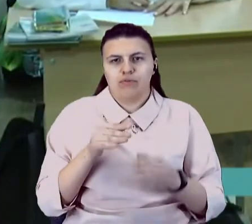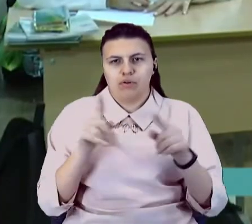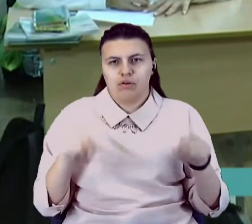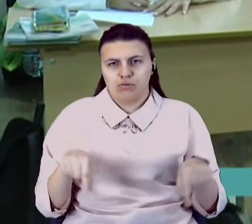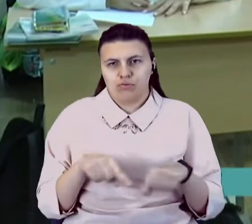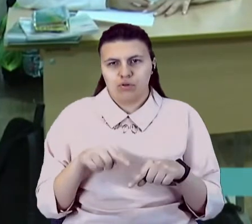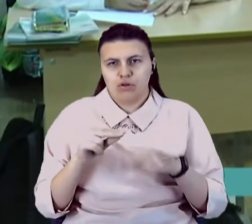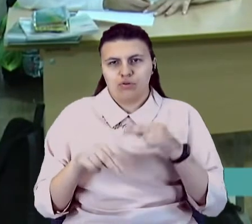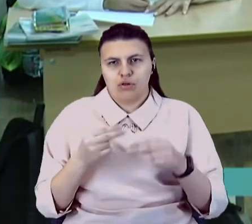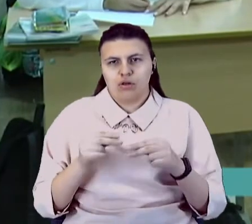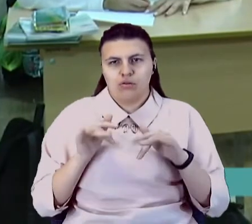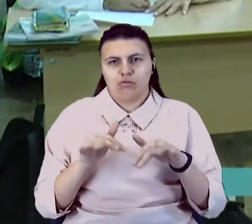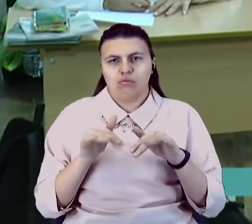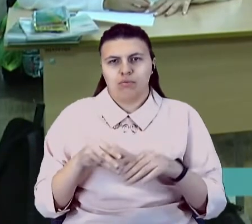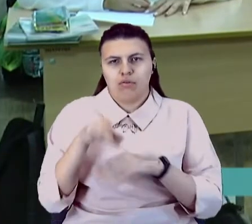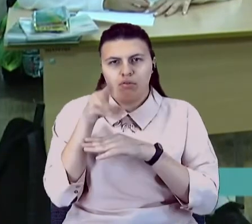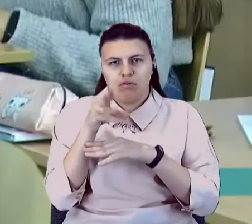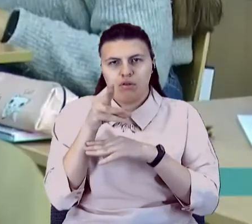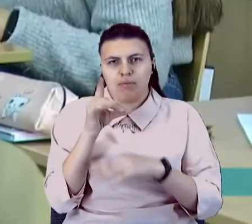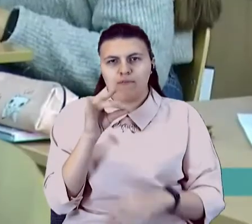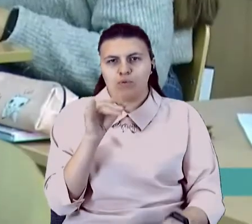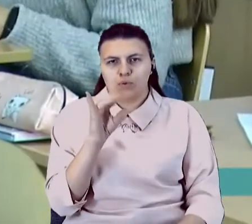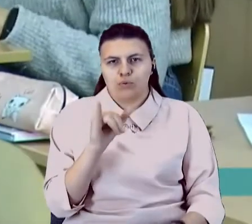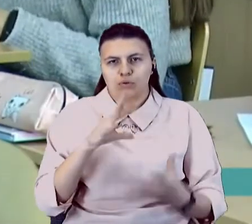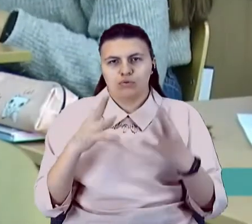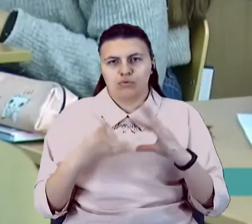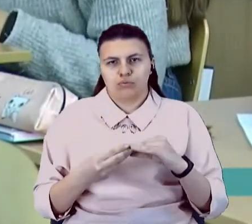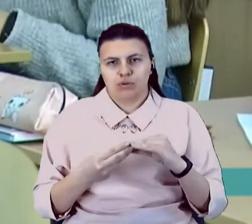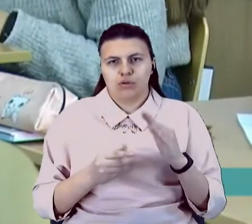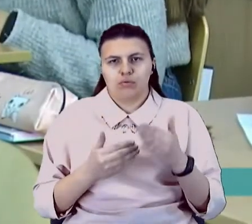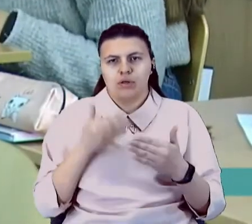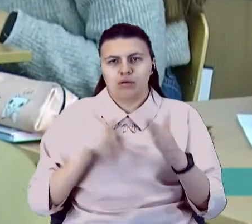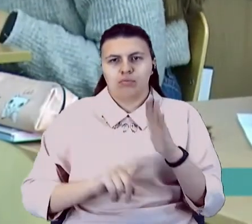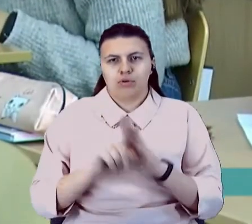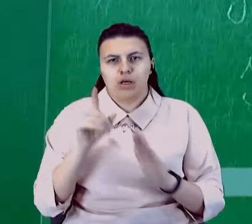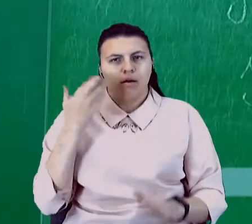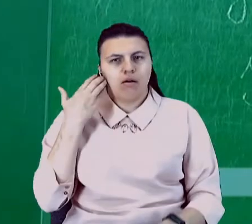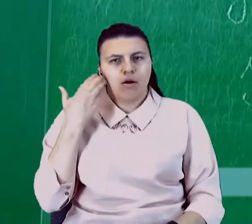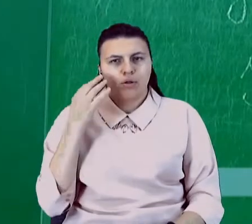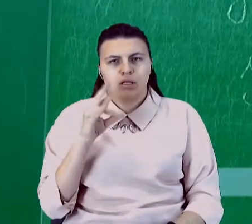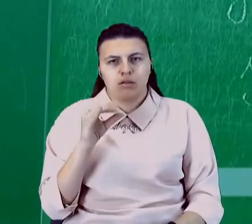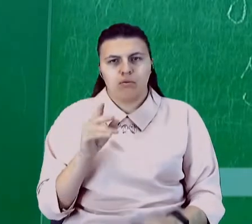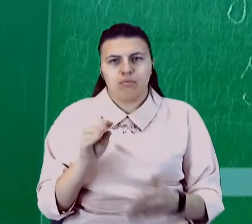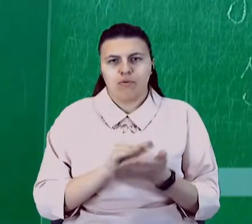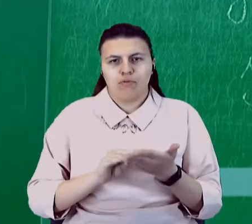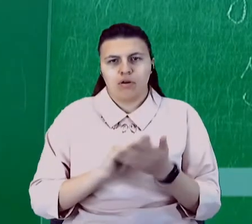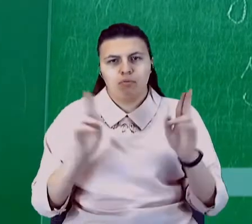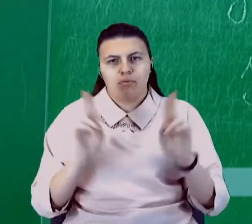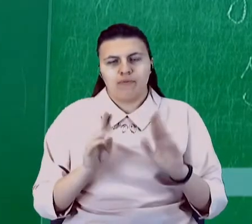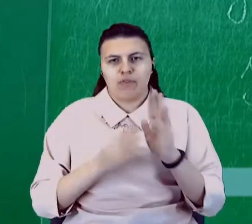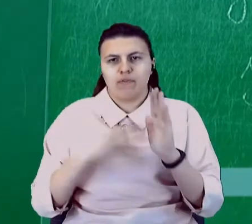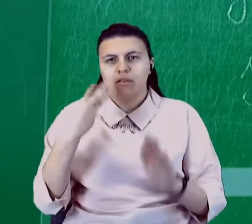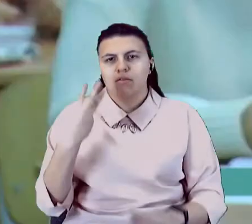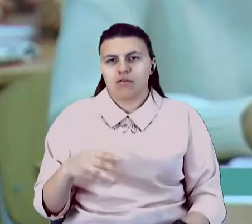налаштували трансляцію марафону на Суспільному. Перед початком радіодиктанту повторили правила. О 9.30 акторка